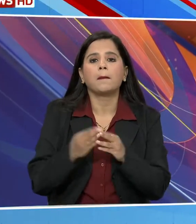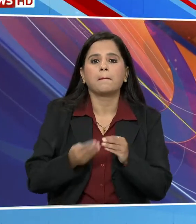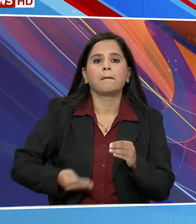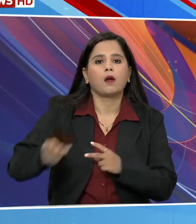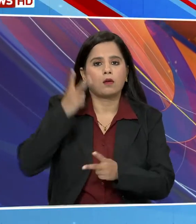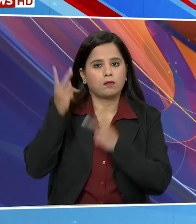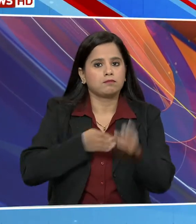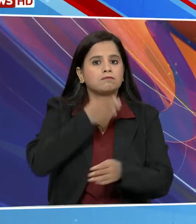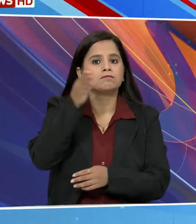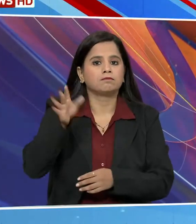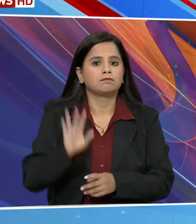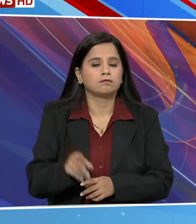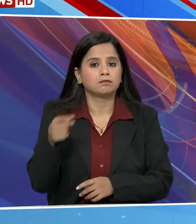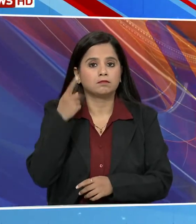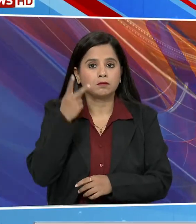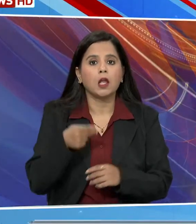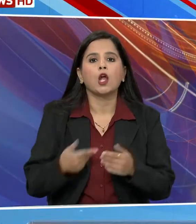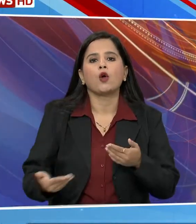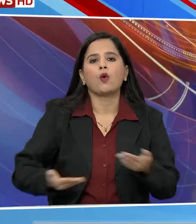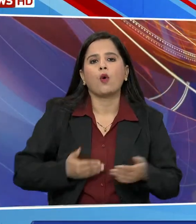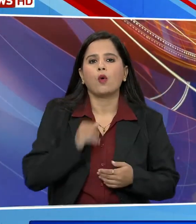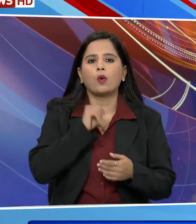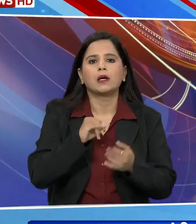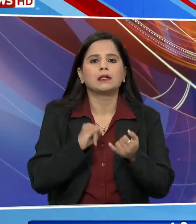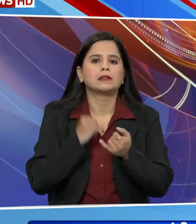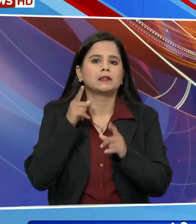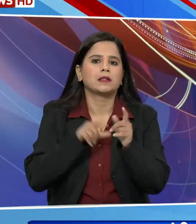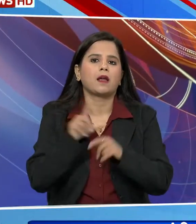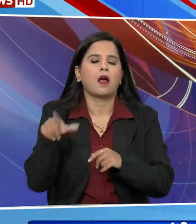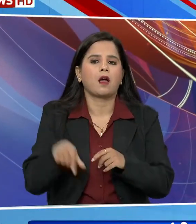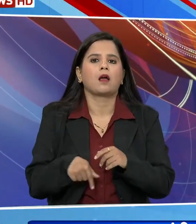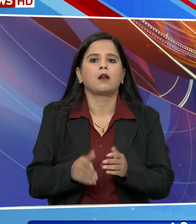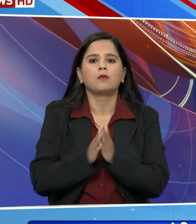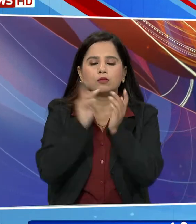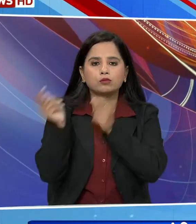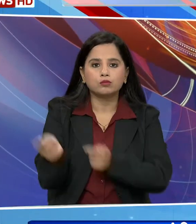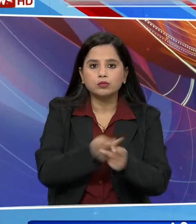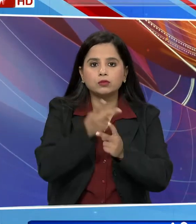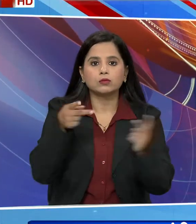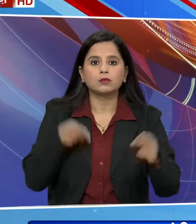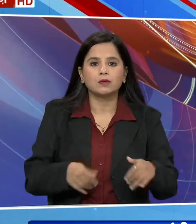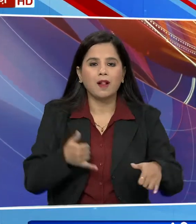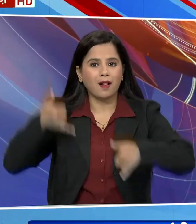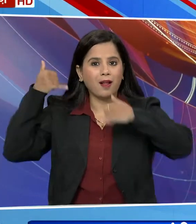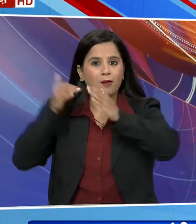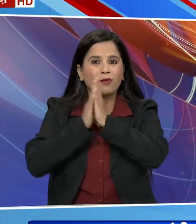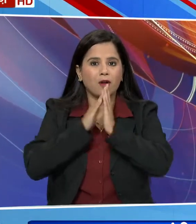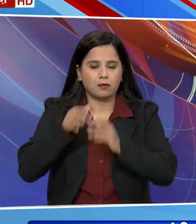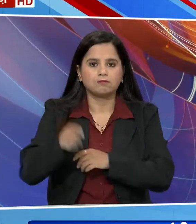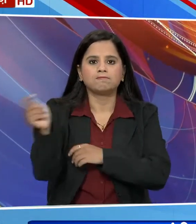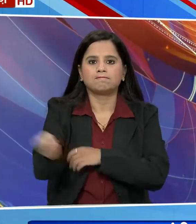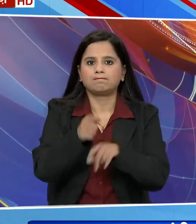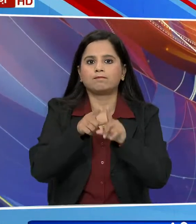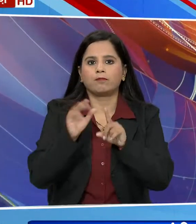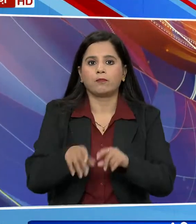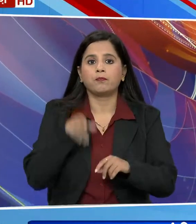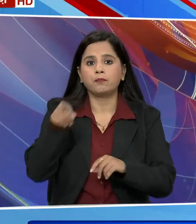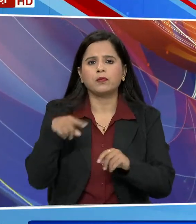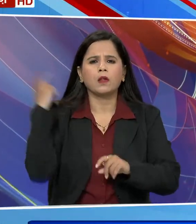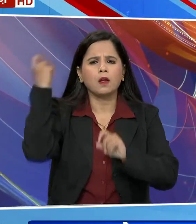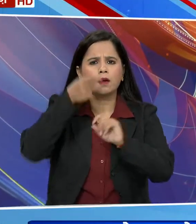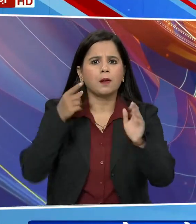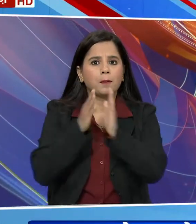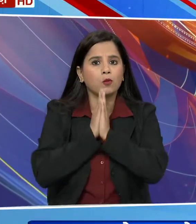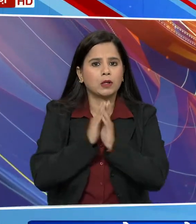इस दौरान वे कॉलकता के सियाल गा में दूरह पूजा पंडाल के तीम पर